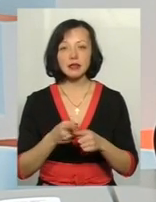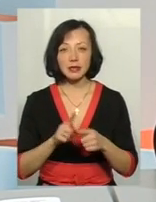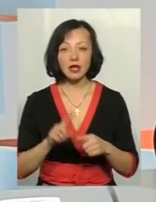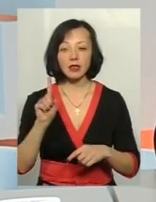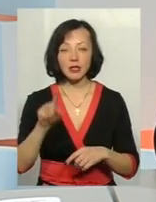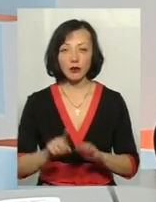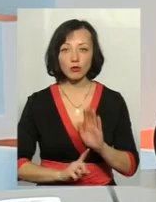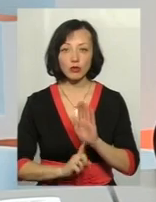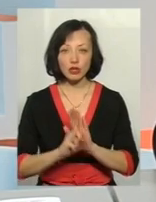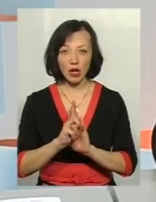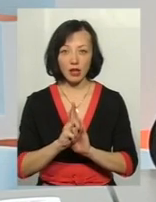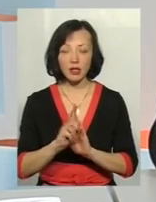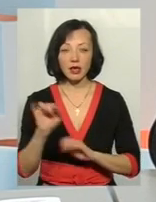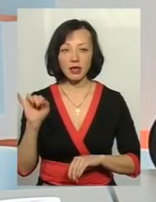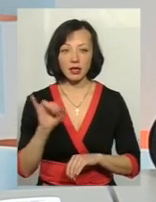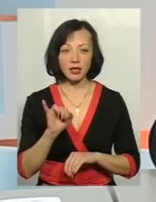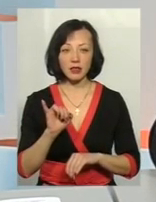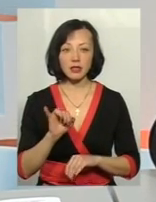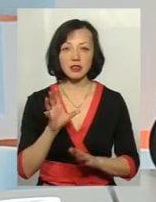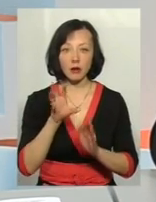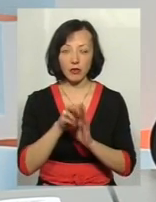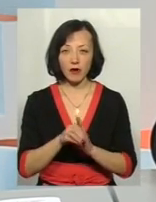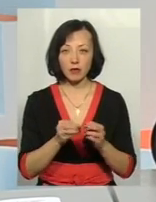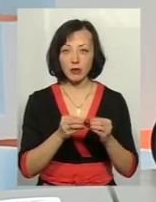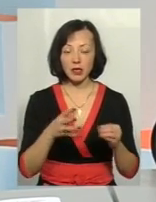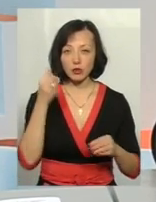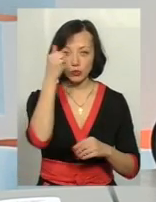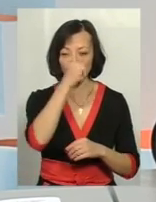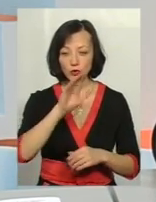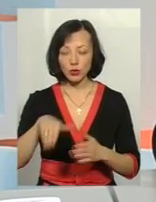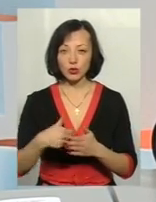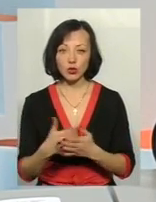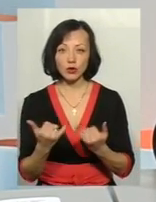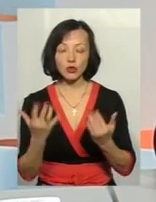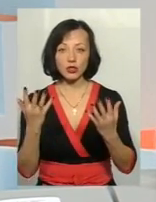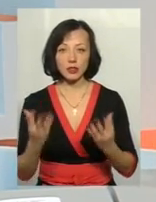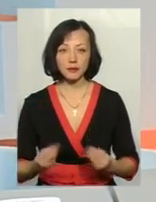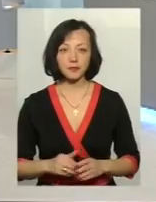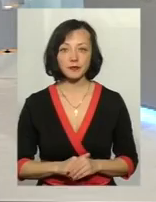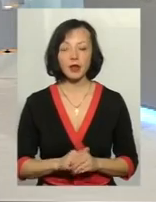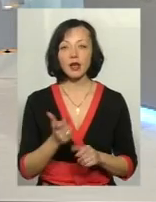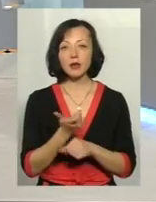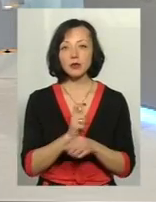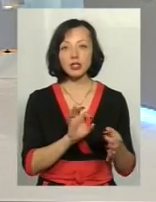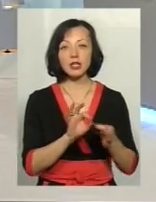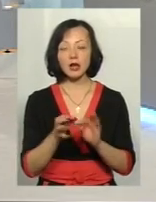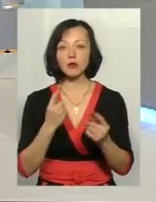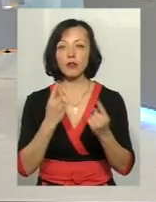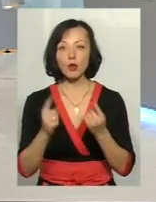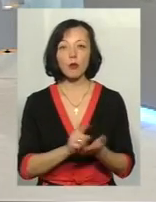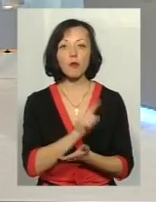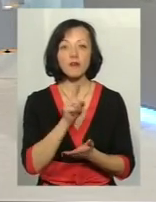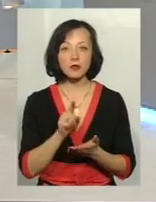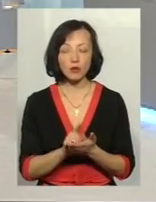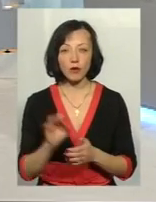що ми почали, те, що ми почали і запровадили в 15-му році, і до сьогоднішнього дня ми цим займаємося. Бізнітальніше ми поговоримо обов'язково